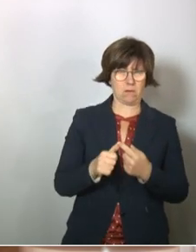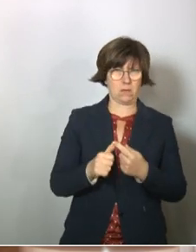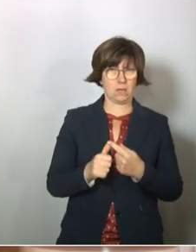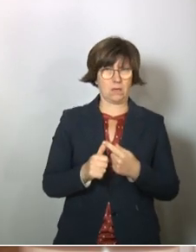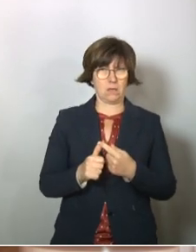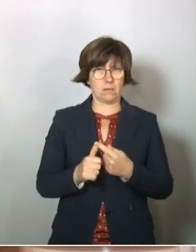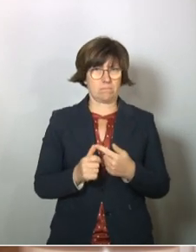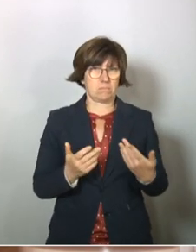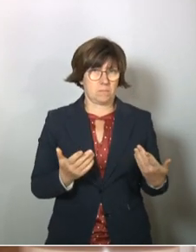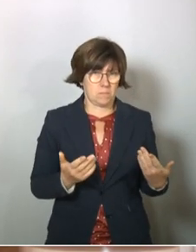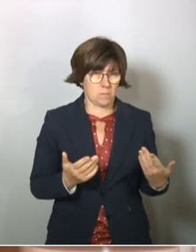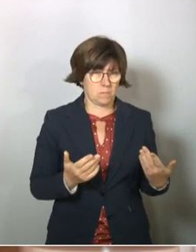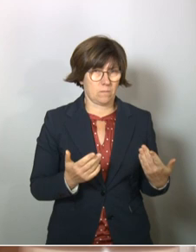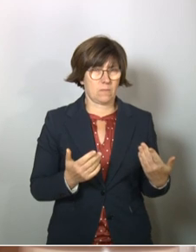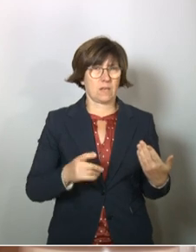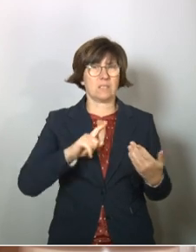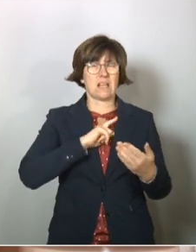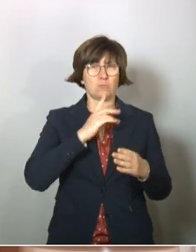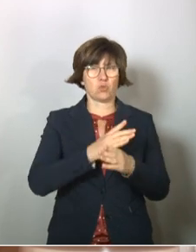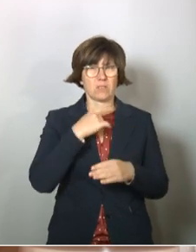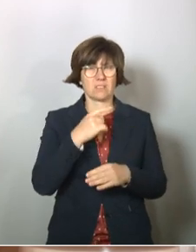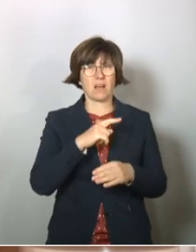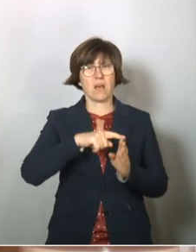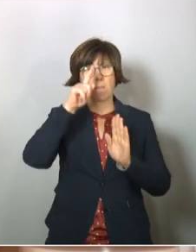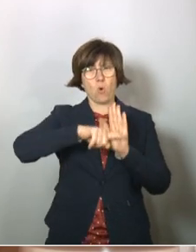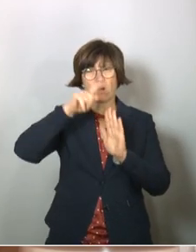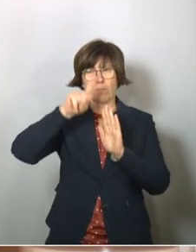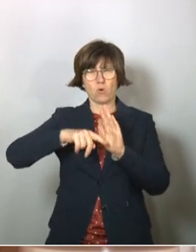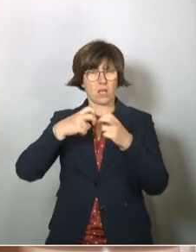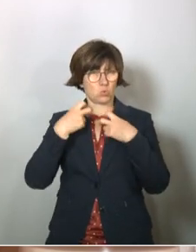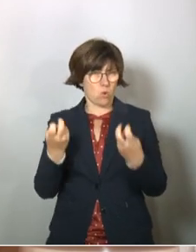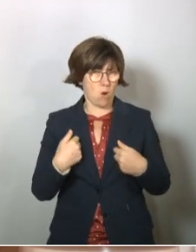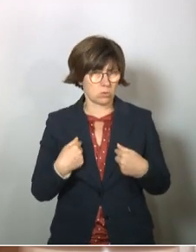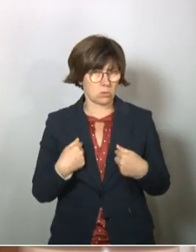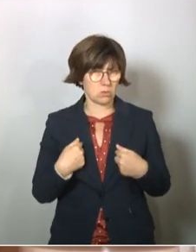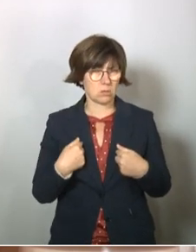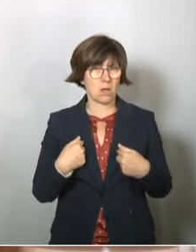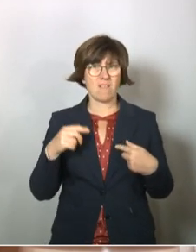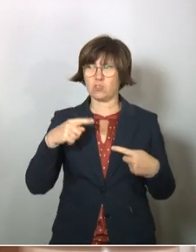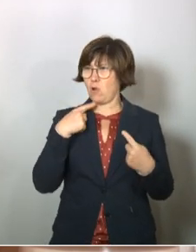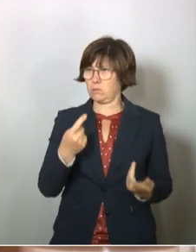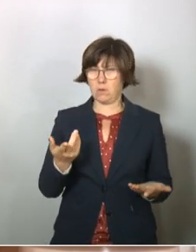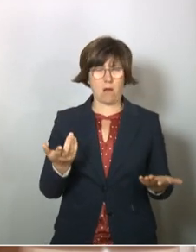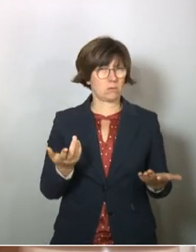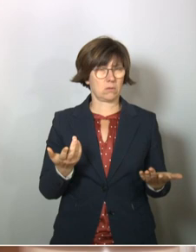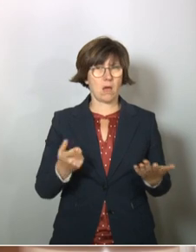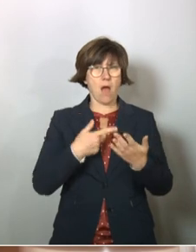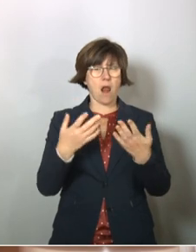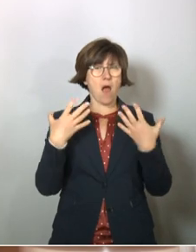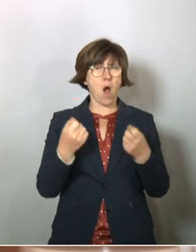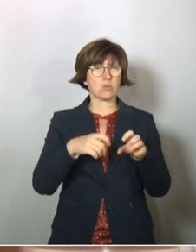Ich habe, sagte ich auch schon, die ganzen Monate zu Hause gesessen. Und was soll ich sagen? Alle